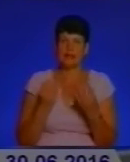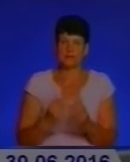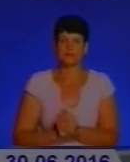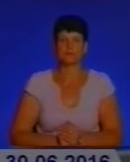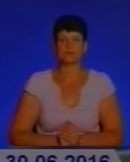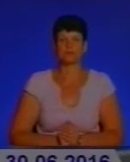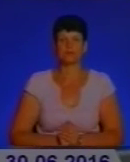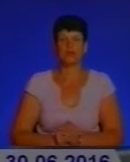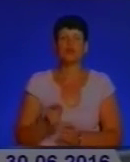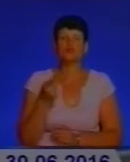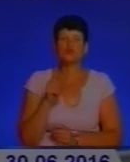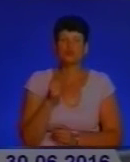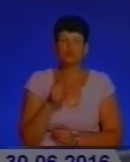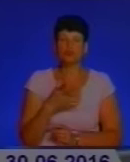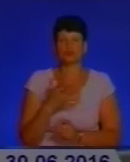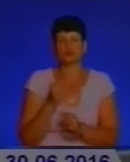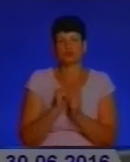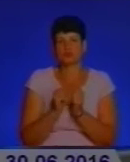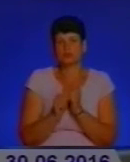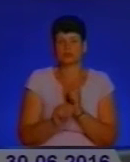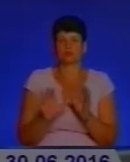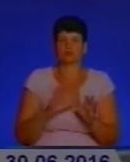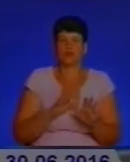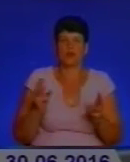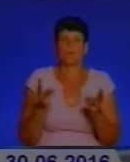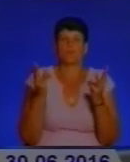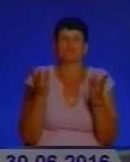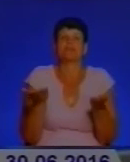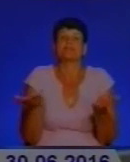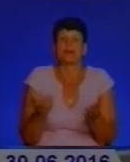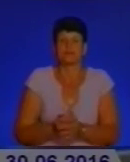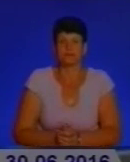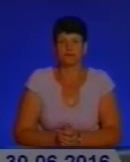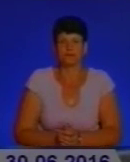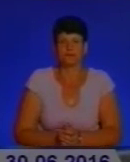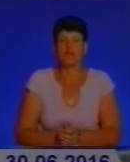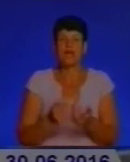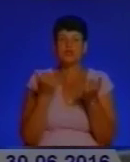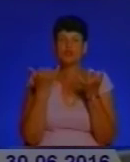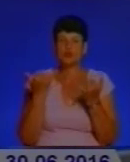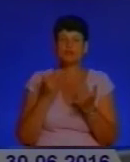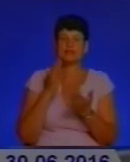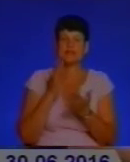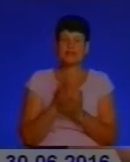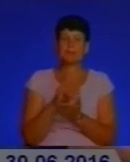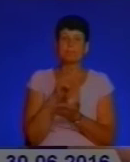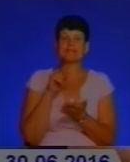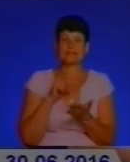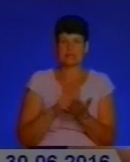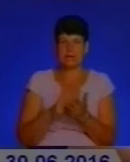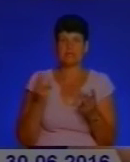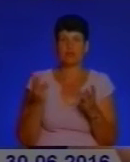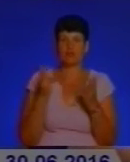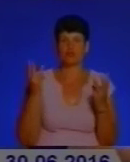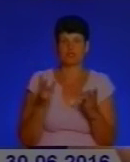Сергію, через що найчастіше стаються так пожежі і де саме? Ну, на сьогодні гостро стоїть питання – це пожежі в